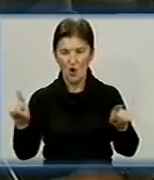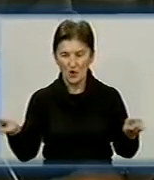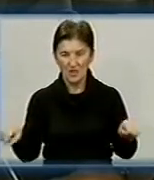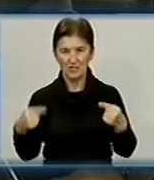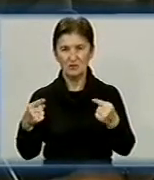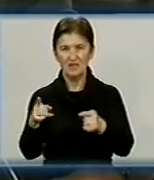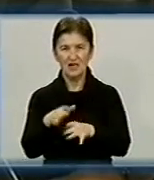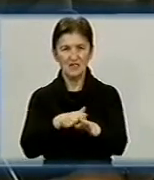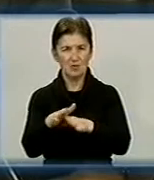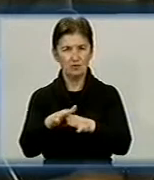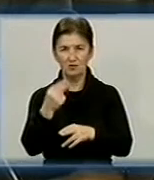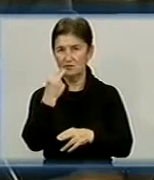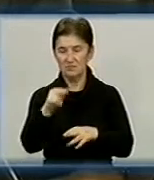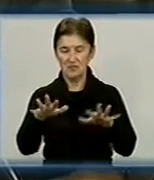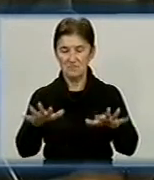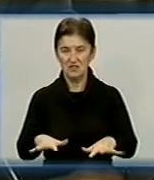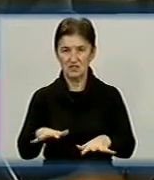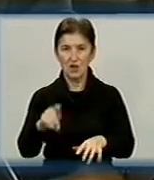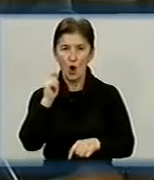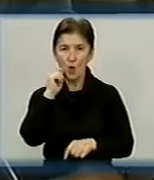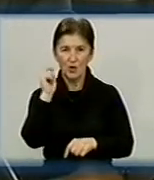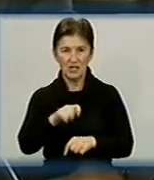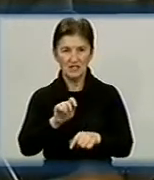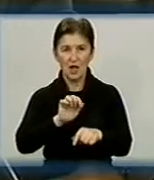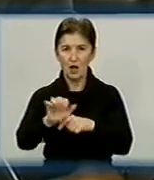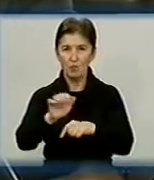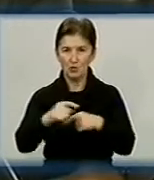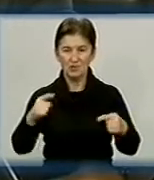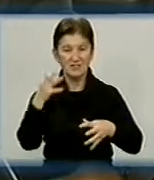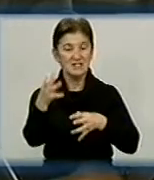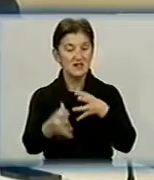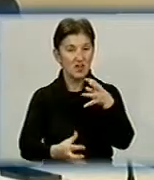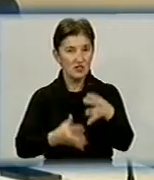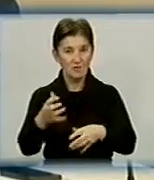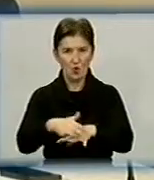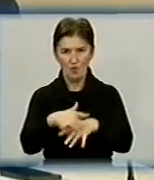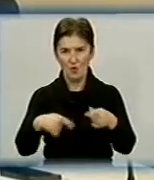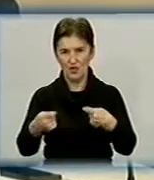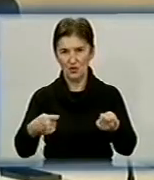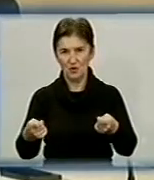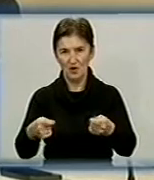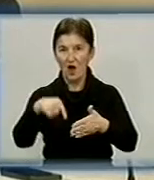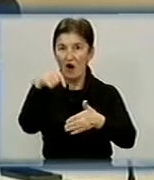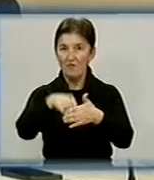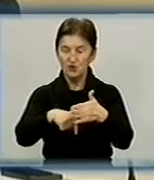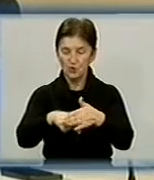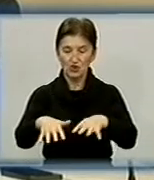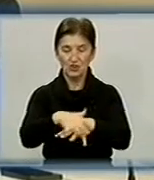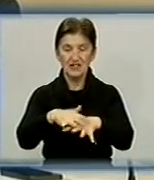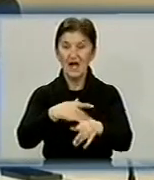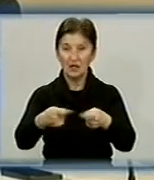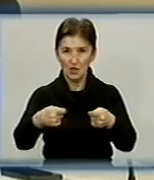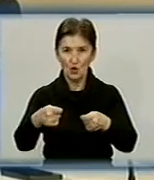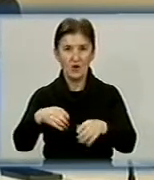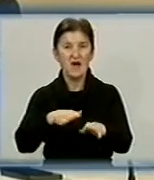забезпечити гідне місце української агропромислової продукції на світовому ринку. Внутрішній ринок України, він майже насичений,